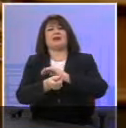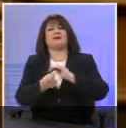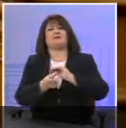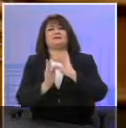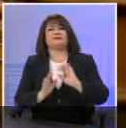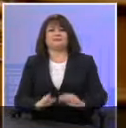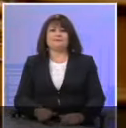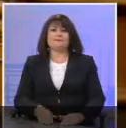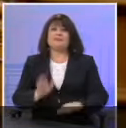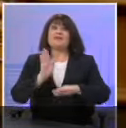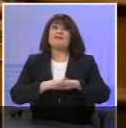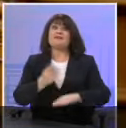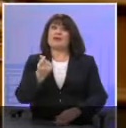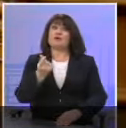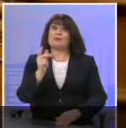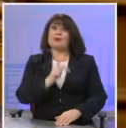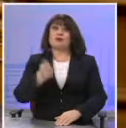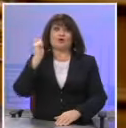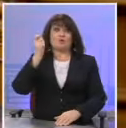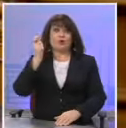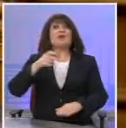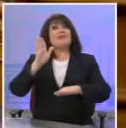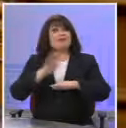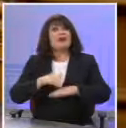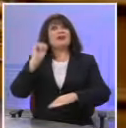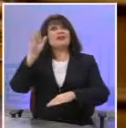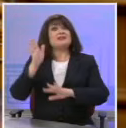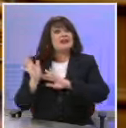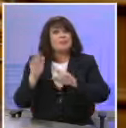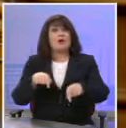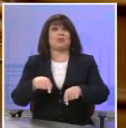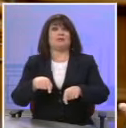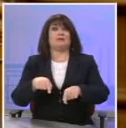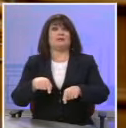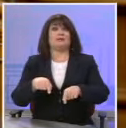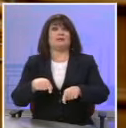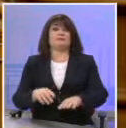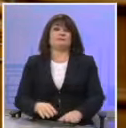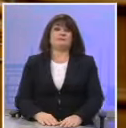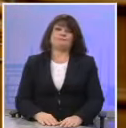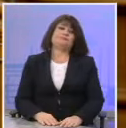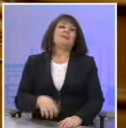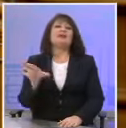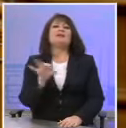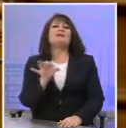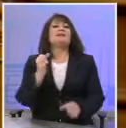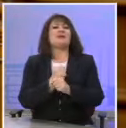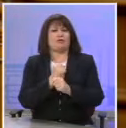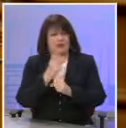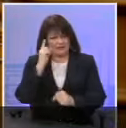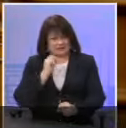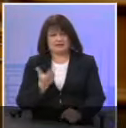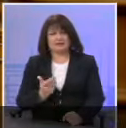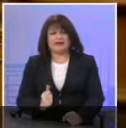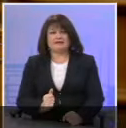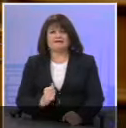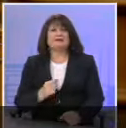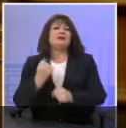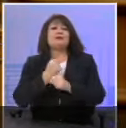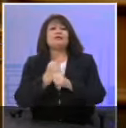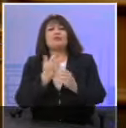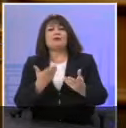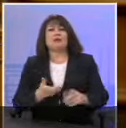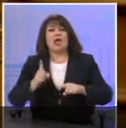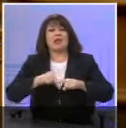κοινωνική και η οικονομική πολιτική αλλά ευθύνονται οι άνθρωποι που έρχονται εδώ. Ξέρετε ποιες δουλειές πιάνουν αυτοί οι άνθρωποι. Πιάνουν δουλειές που